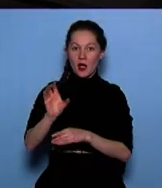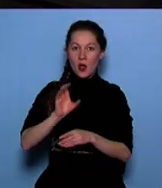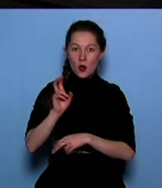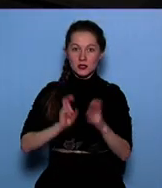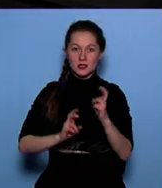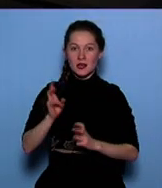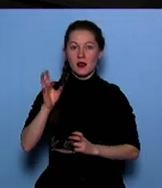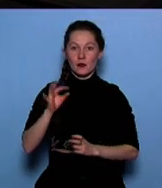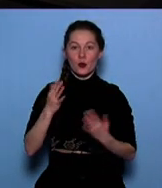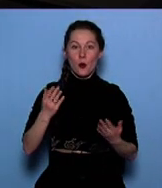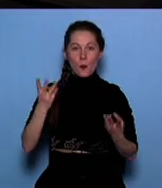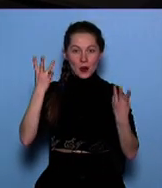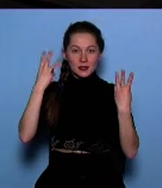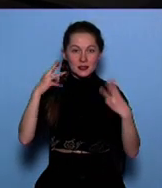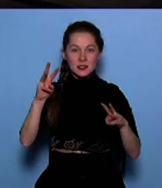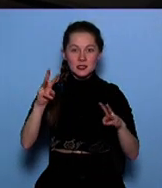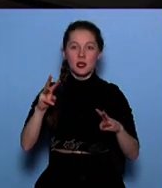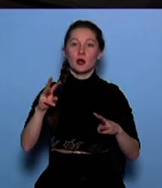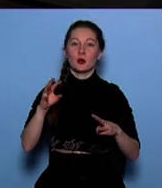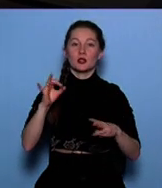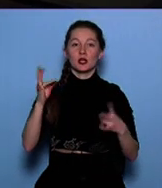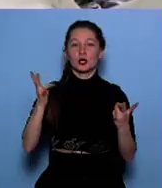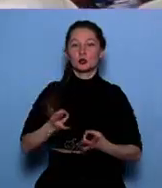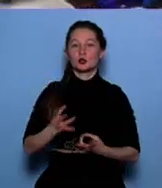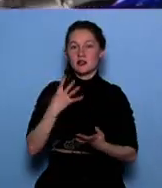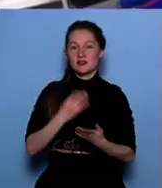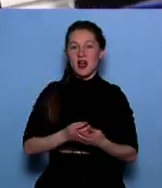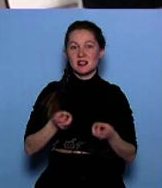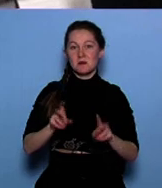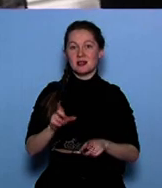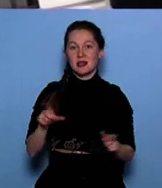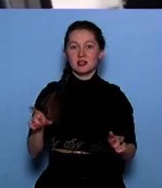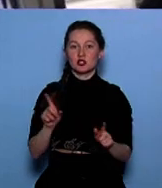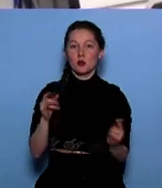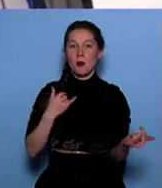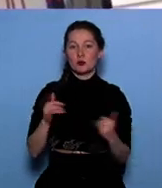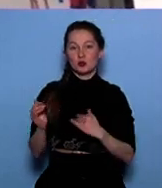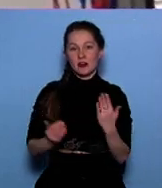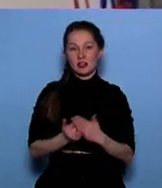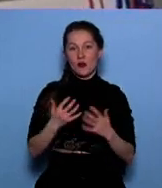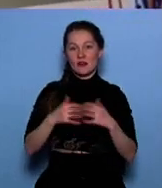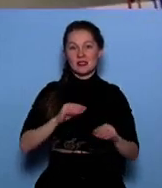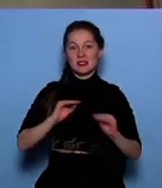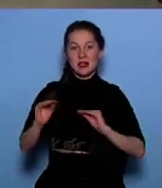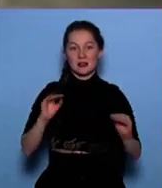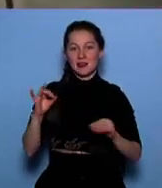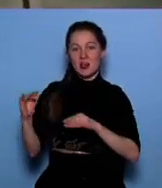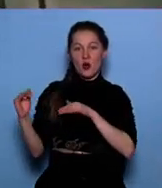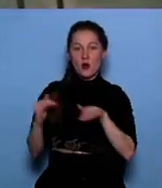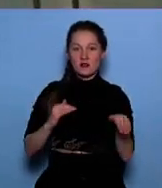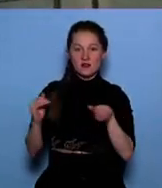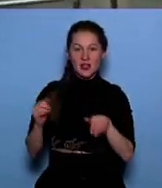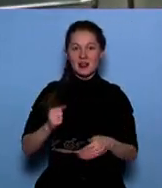активно модернизируют оборудование, а значит, им нужны свои специалисты, чтобы обслуживать новые станки и конвейерные линии. Центр